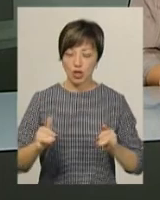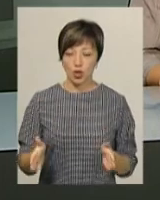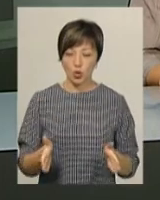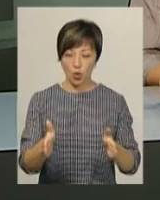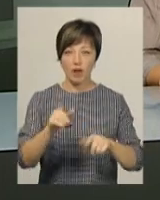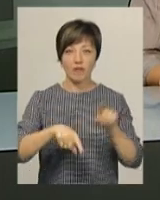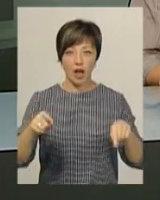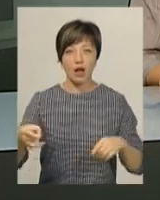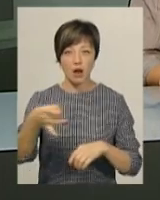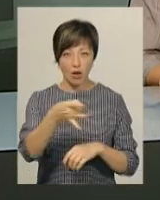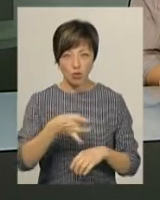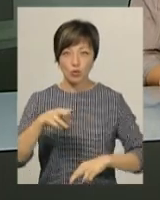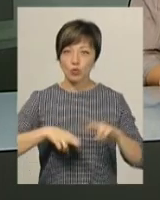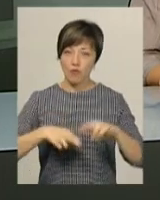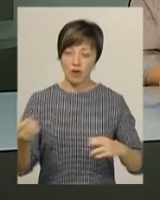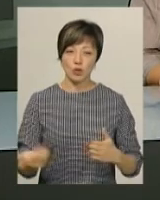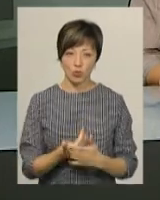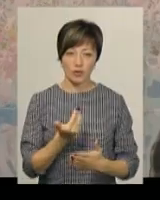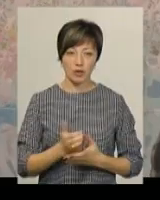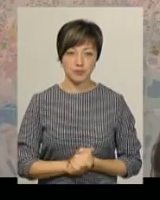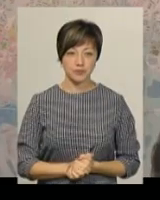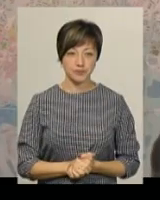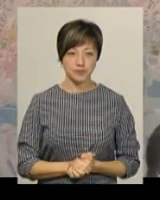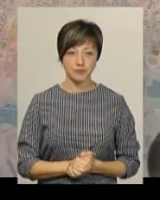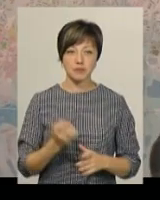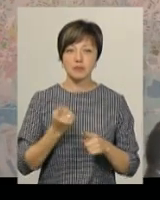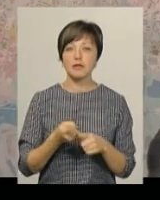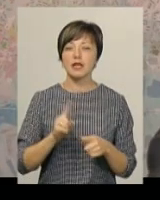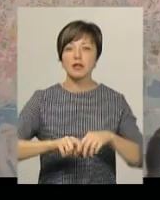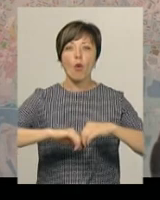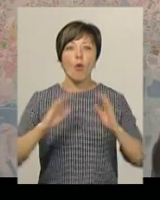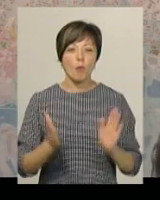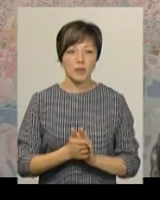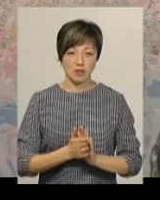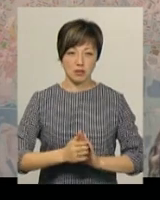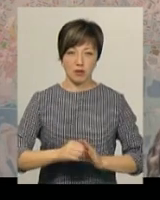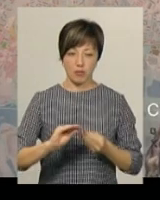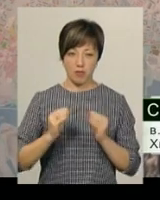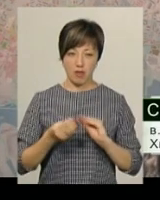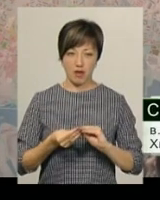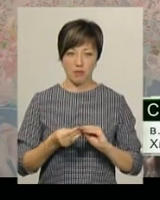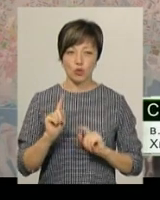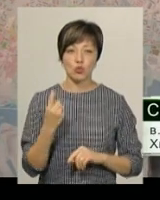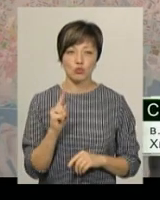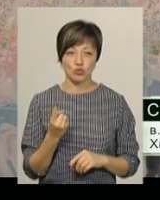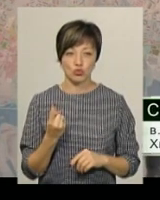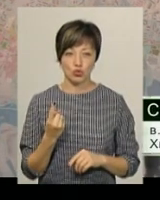а у деяких районах – збудувати нові. Це комплексна проблема, тому що